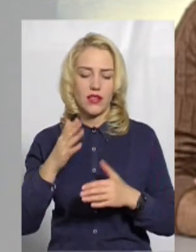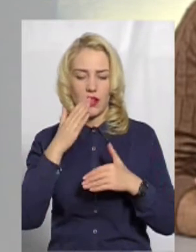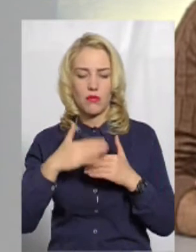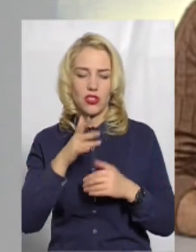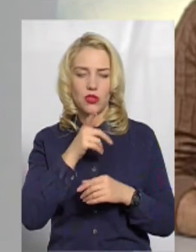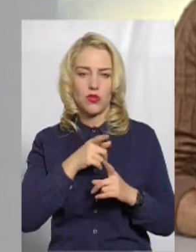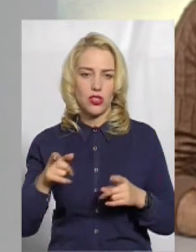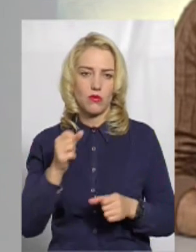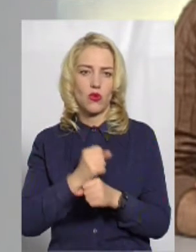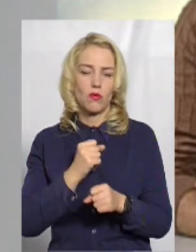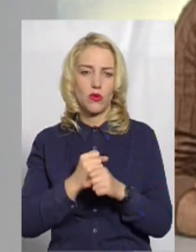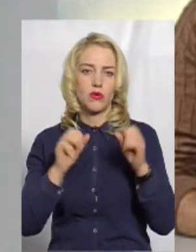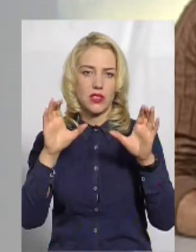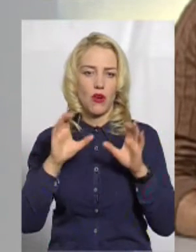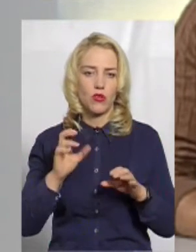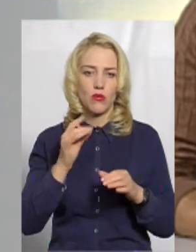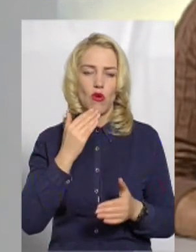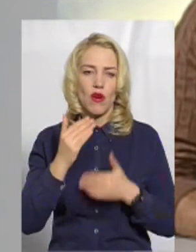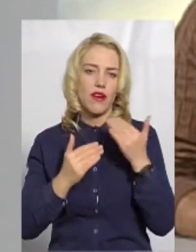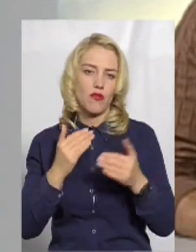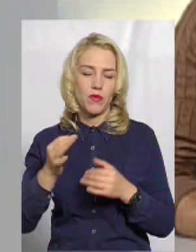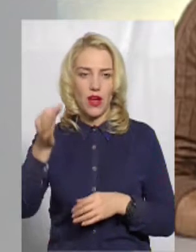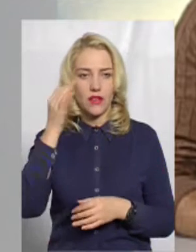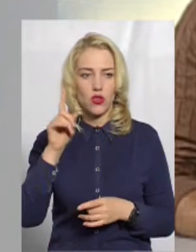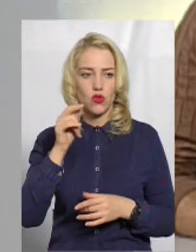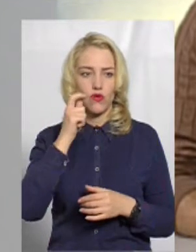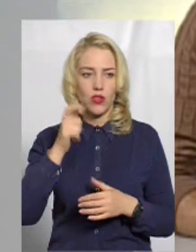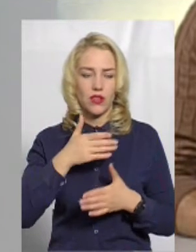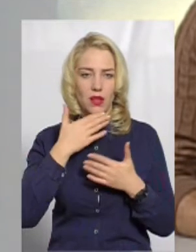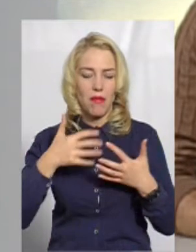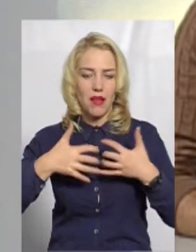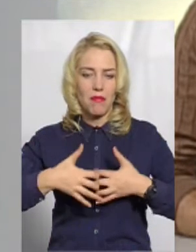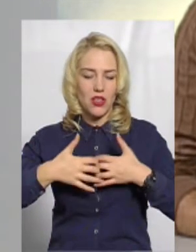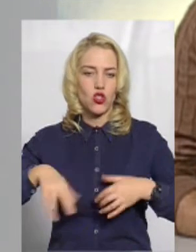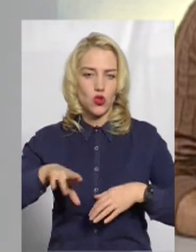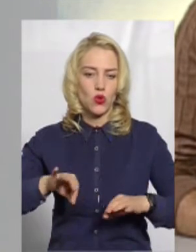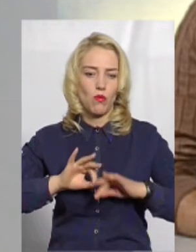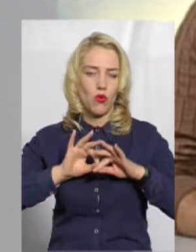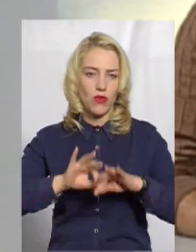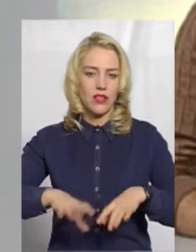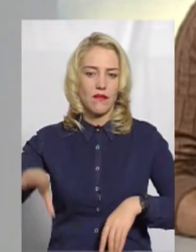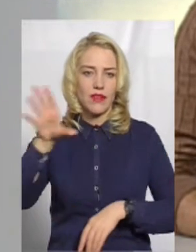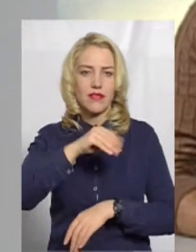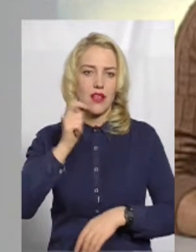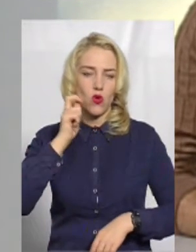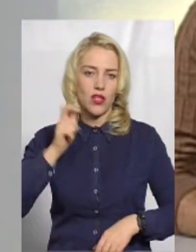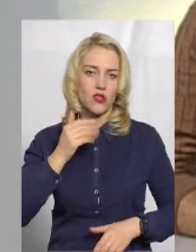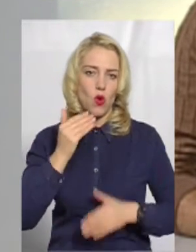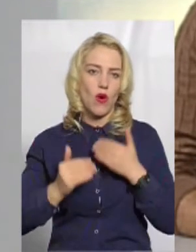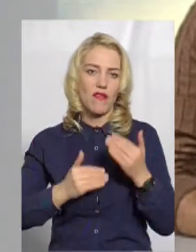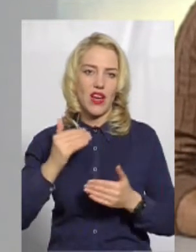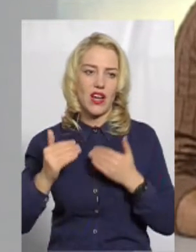закон про референдум. Нагадаю, що нині в Україні немає механізму щодо проведення всеукраїнського